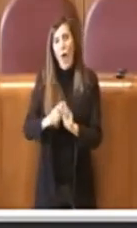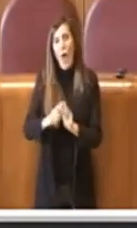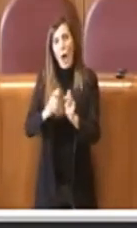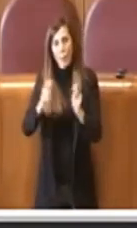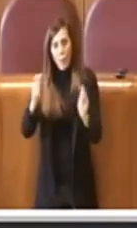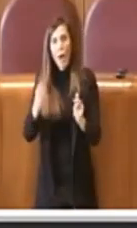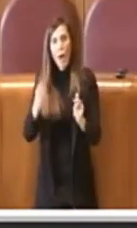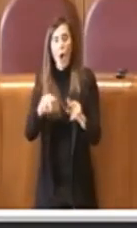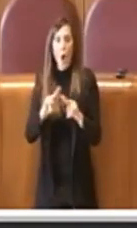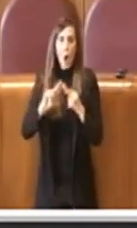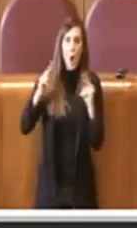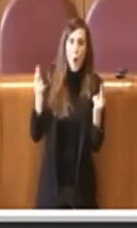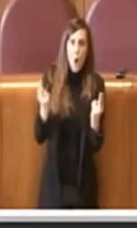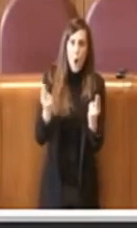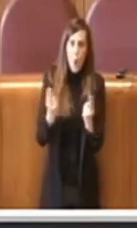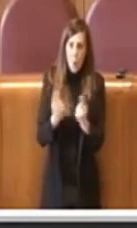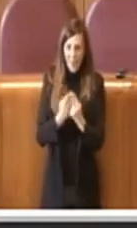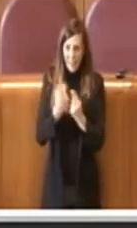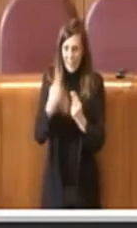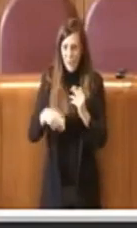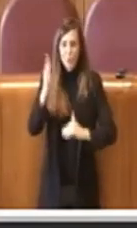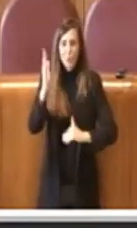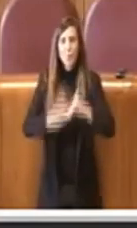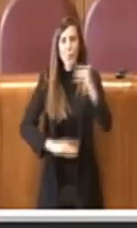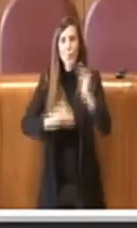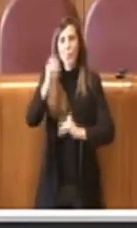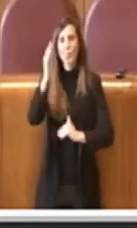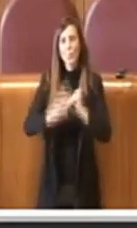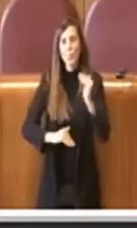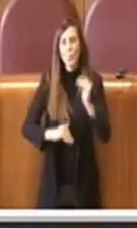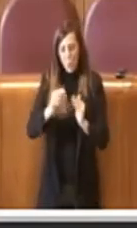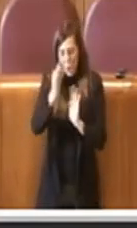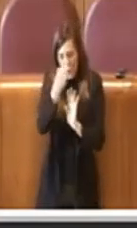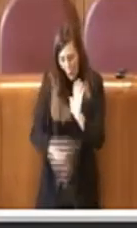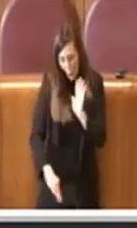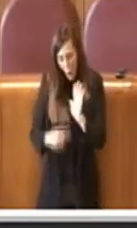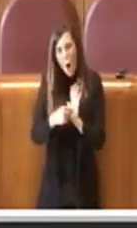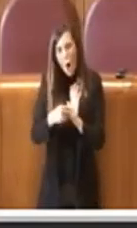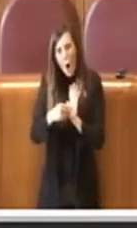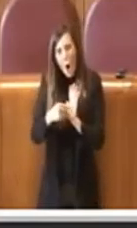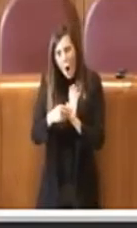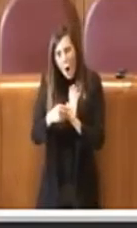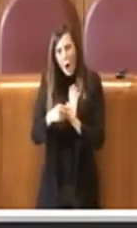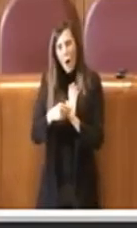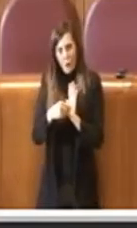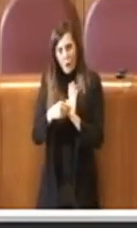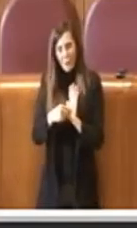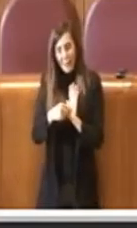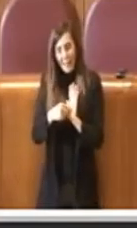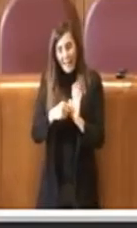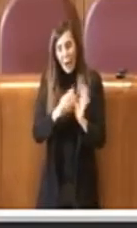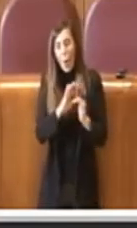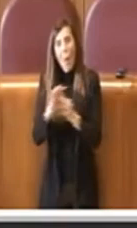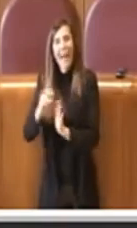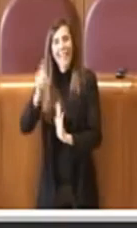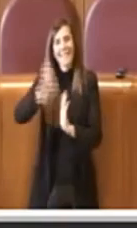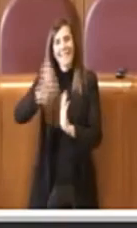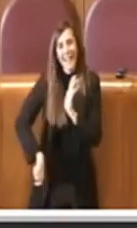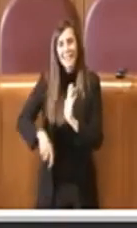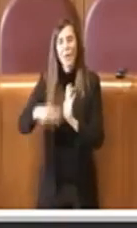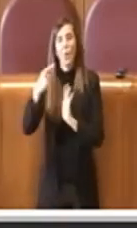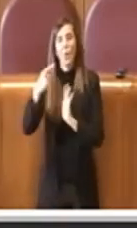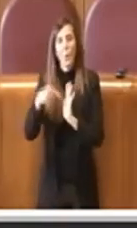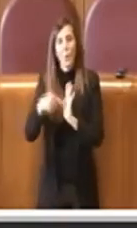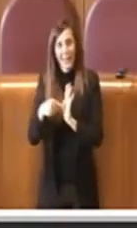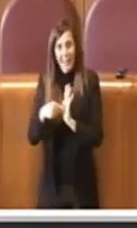completando quella struttura di norme che prevede le sanzioni, rispetto quindi appunto al regolamento